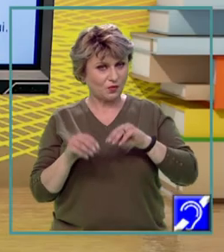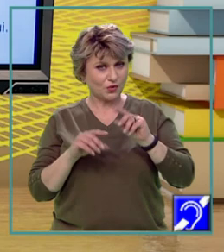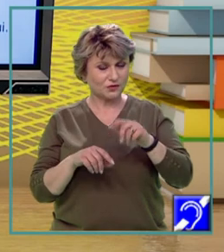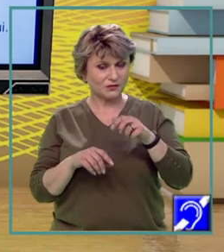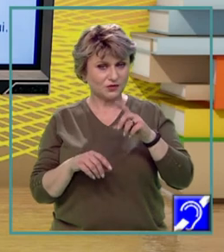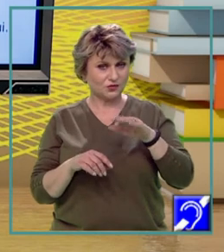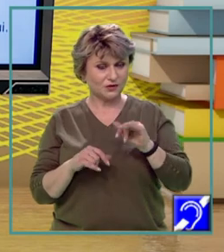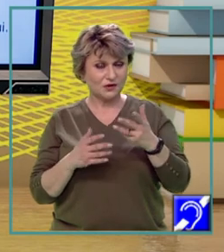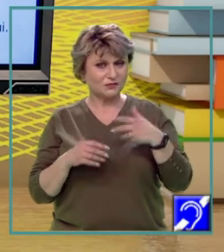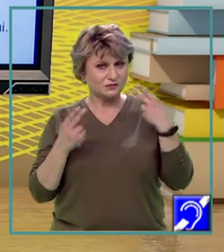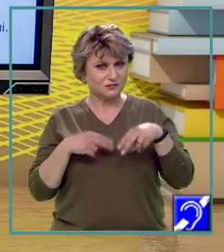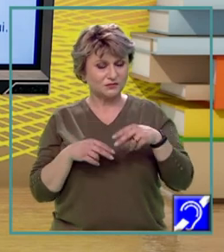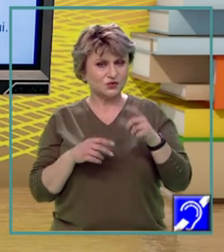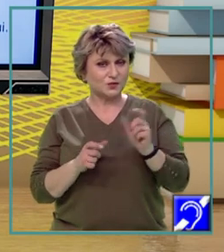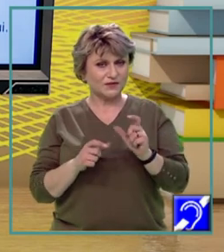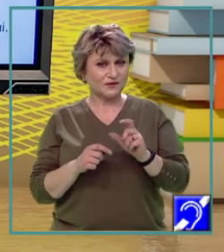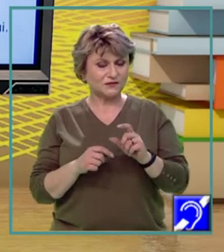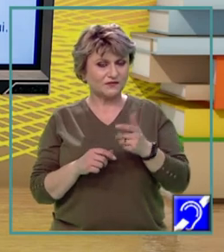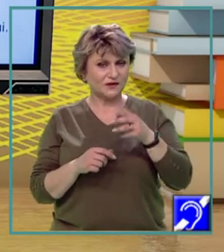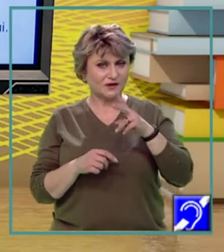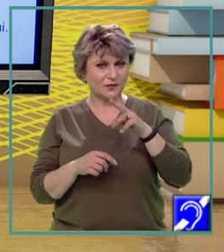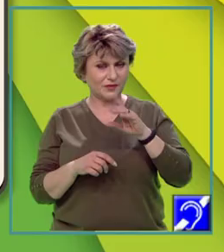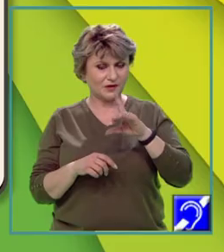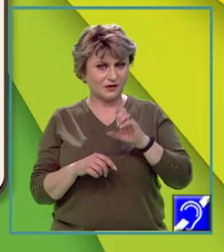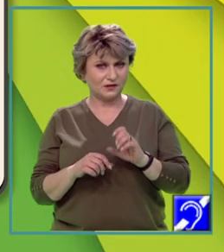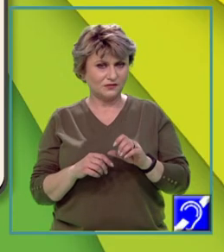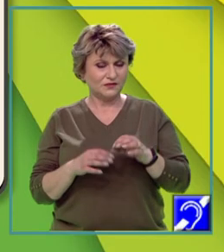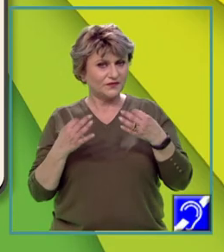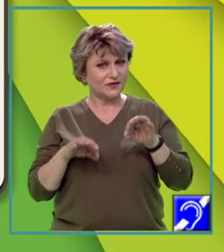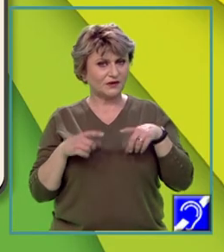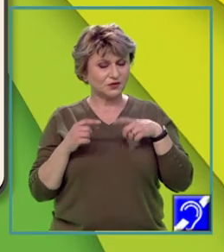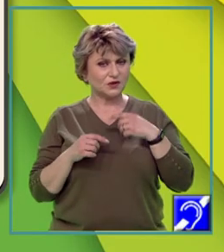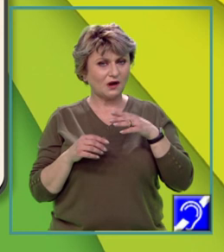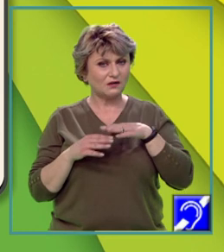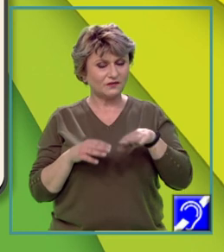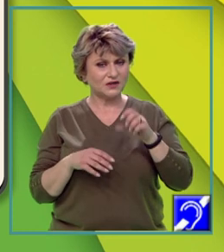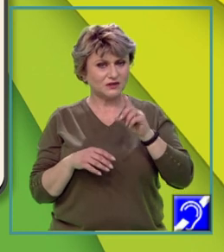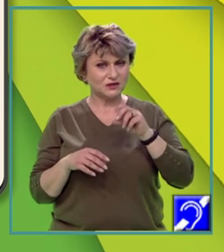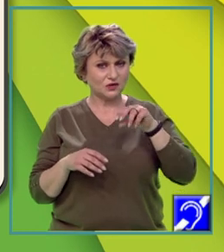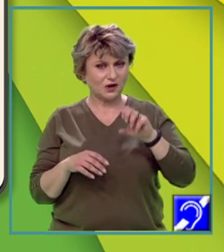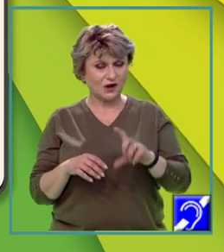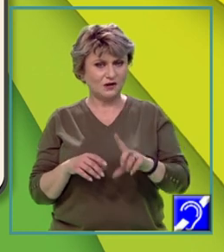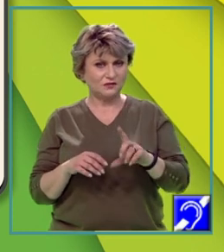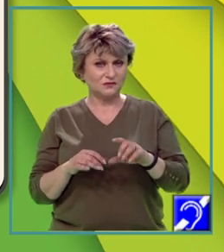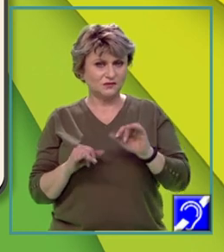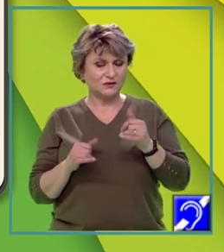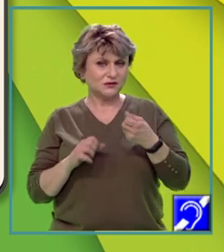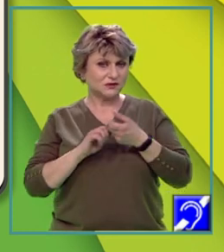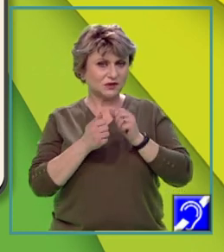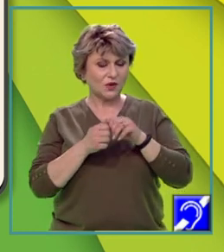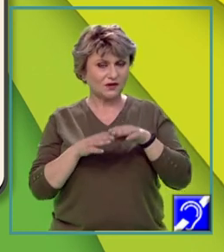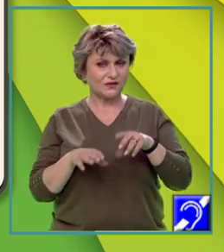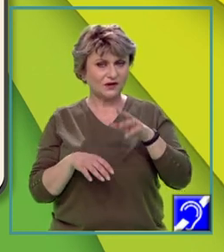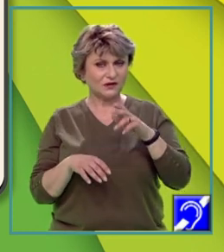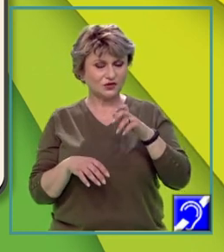mediului, care se produc pe suprafețe variabile, fie că sunt la nivel zonal, în funcție de factorul climatic, sau la nivel